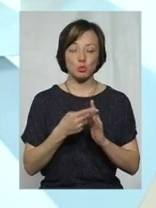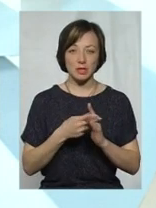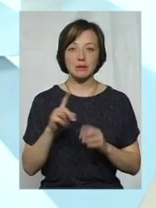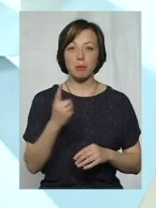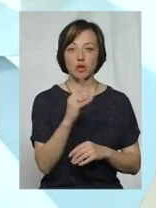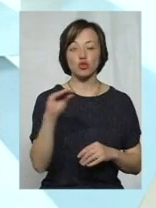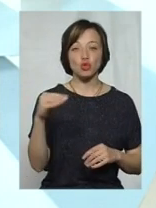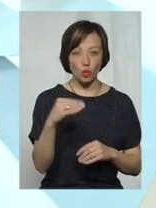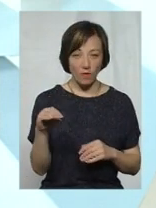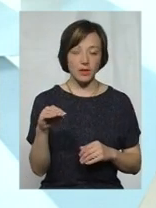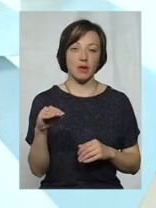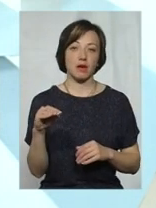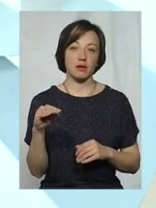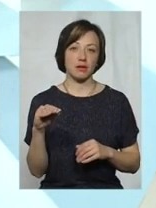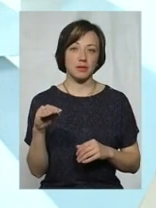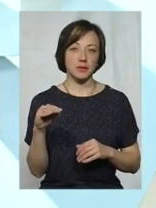жовтня,